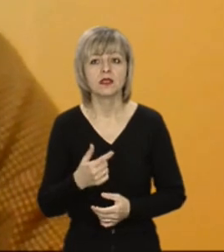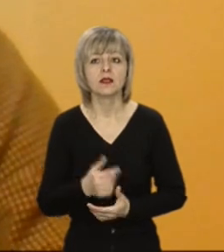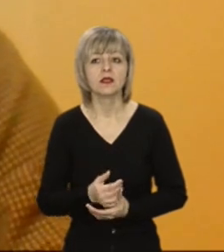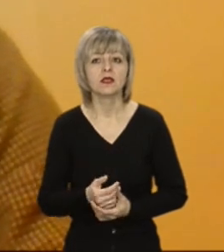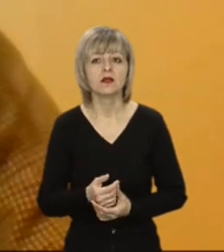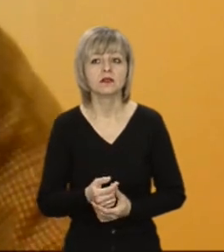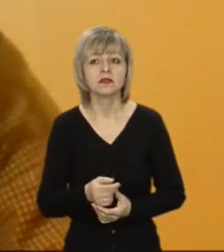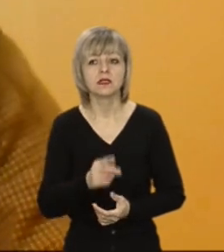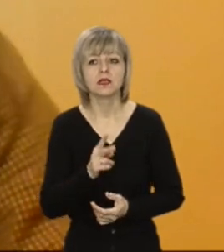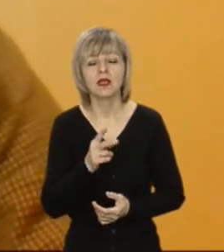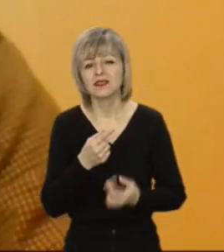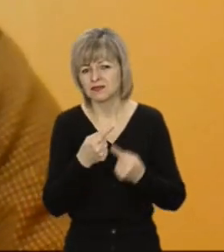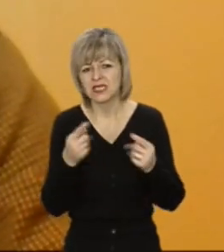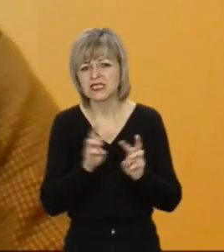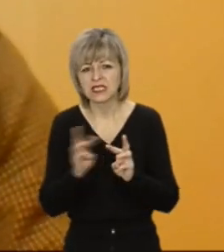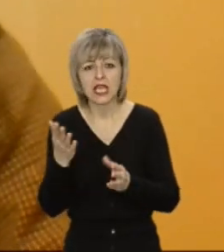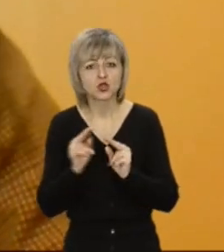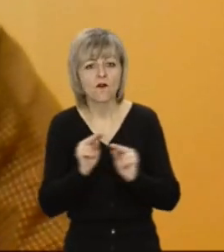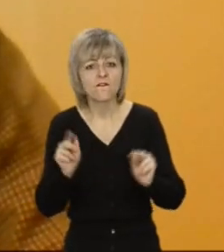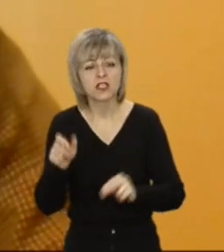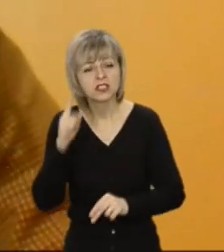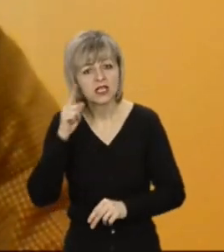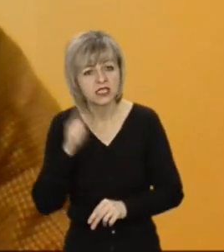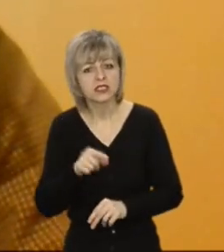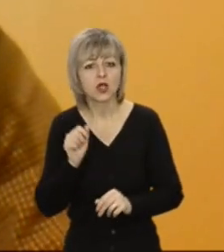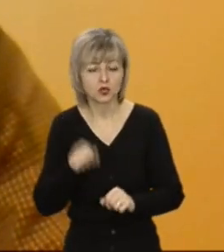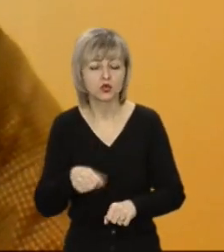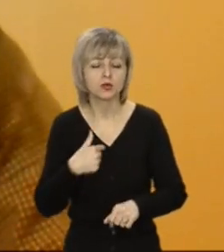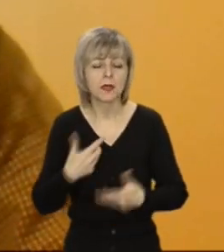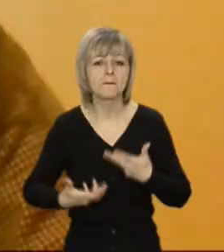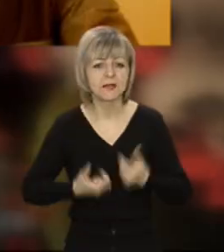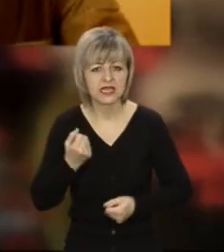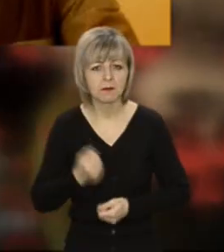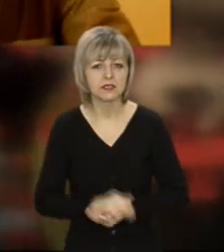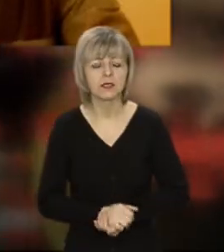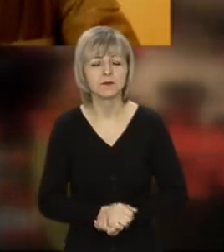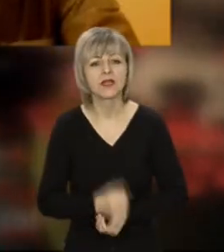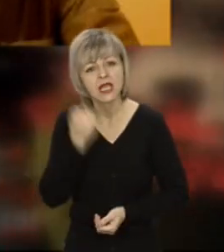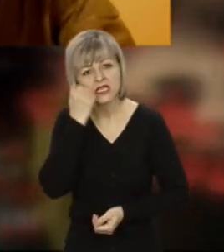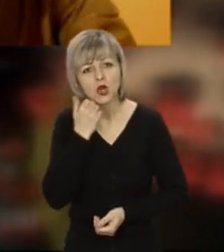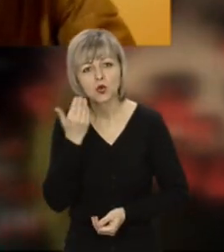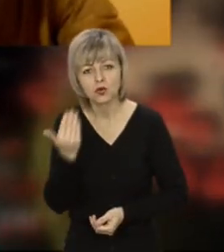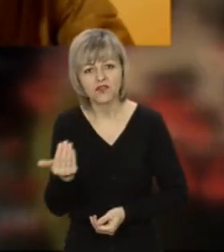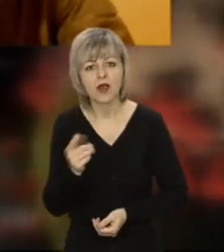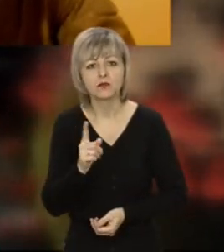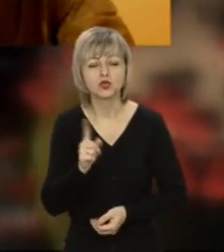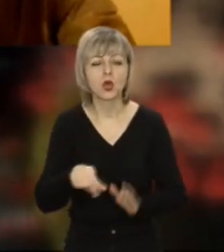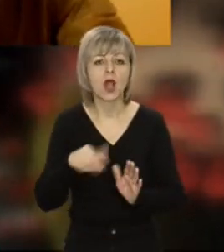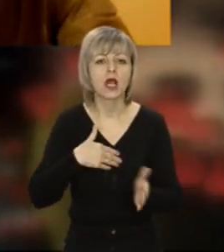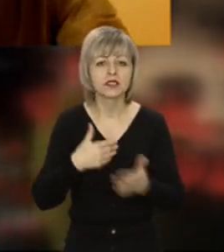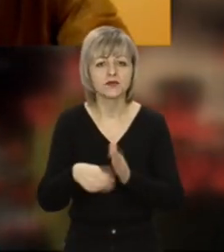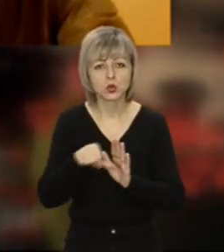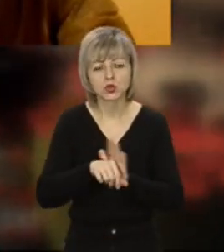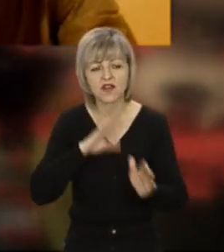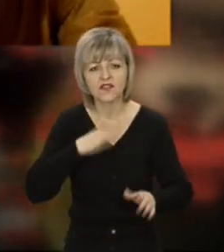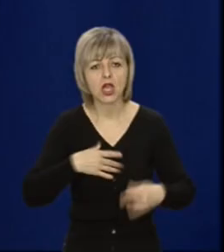мови. Квізіс, квізлет. Якщо вчителі знають, то, напевно, мене підтримують. Дякую вам, пане Олександре, що долучилися до